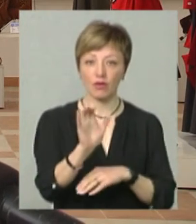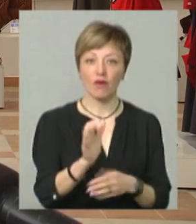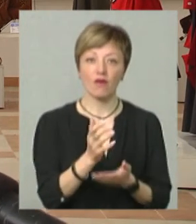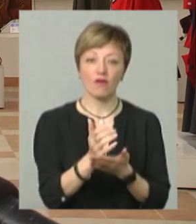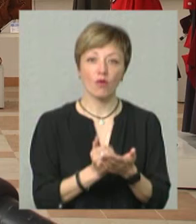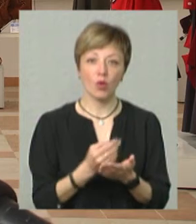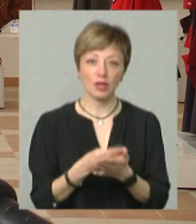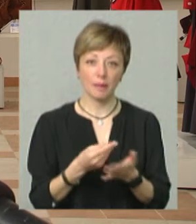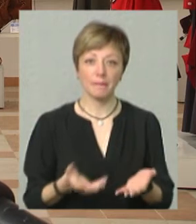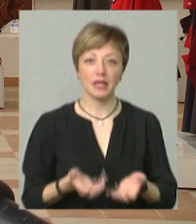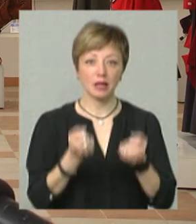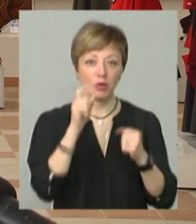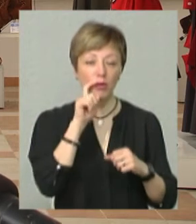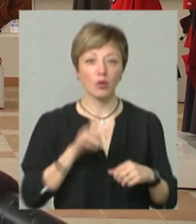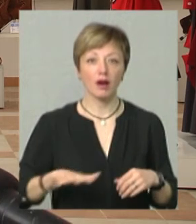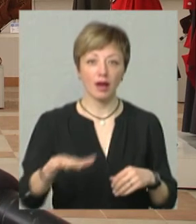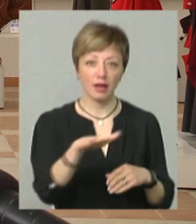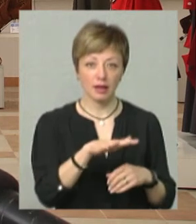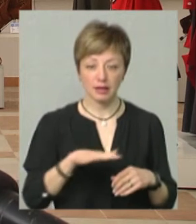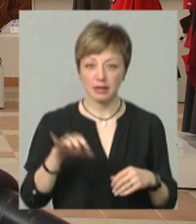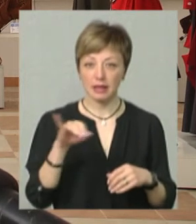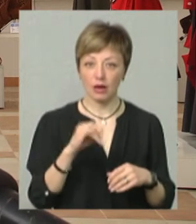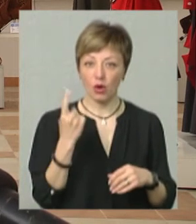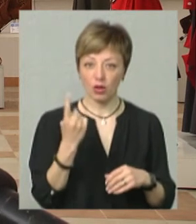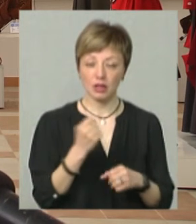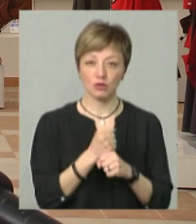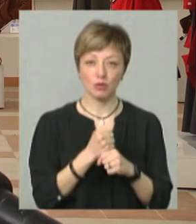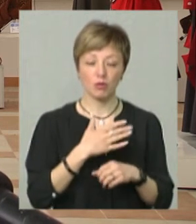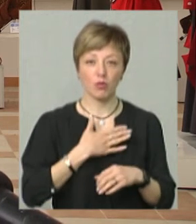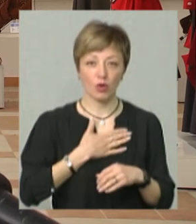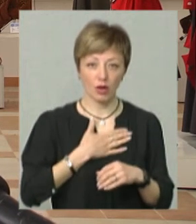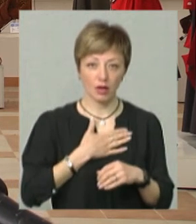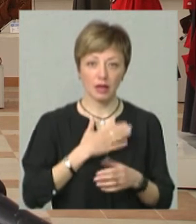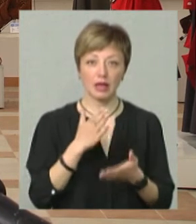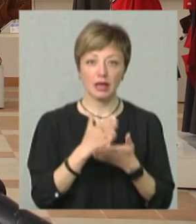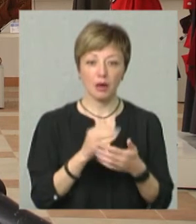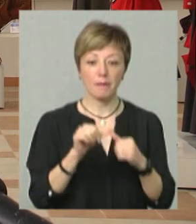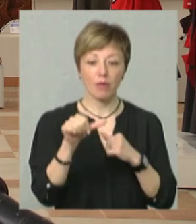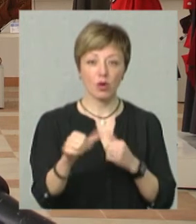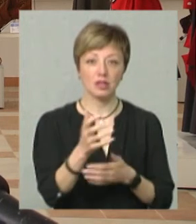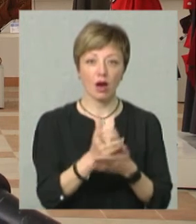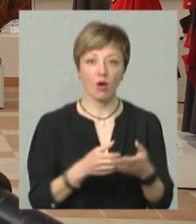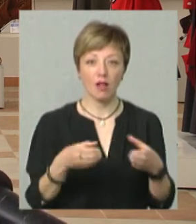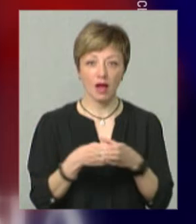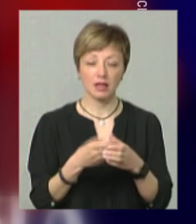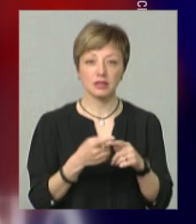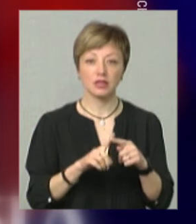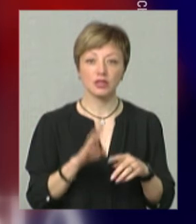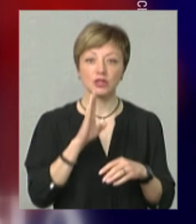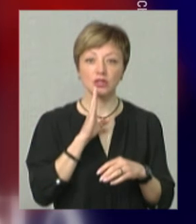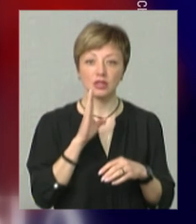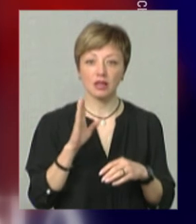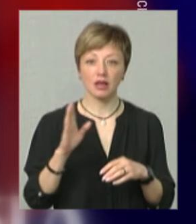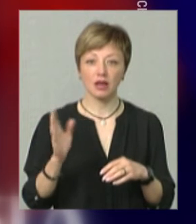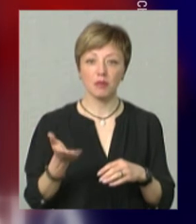підтримки України. І одна з робіт моїх, яка є поза колекцією, це жінка з піднятою